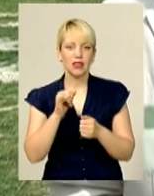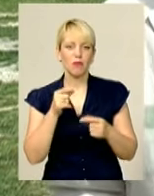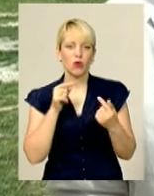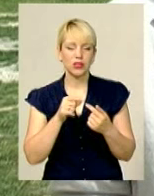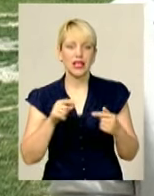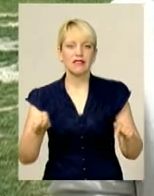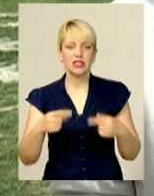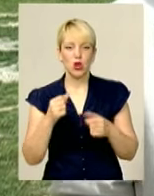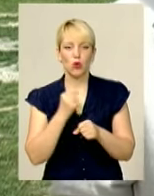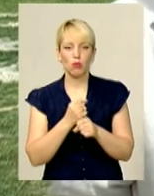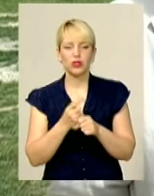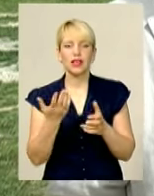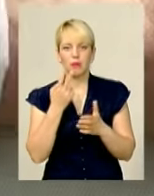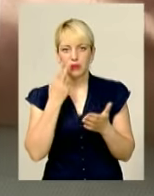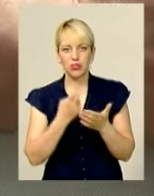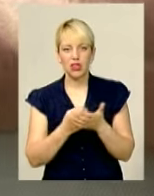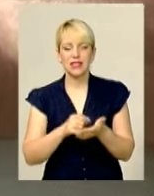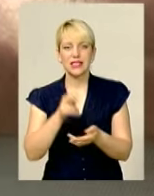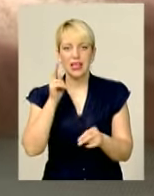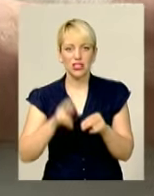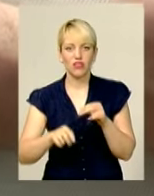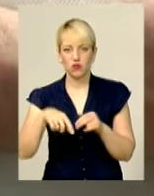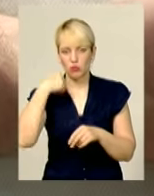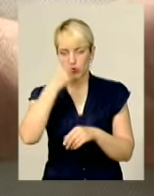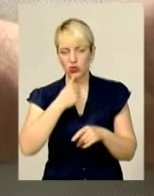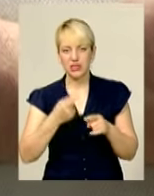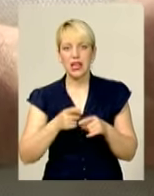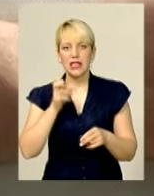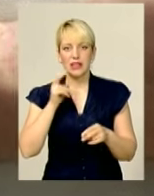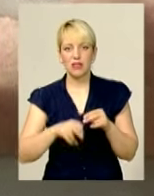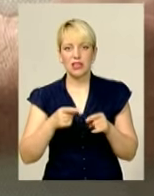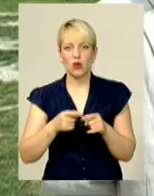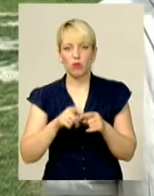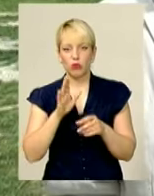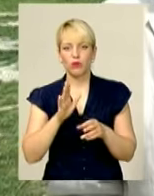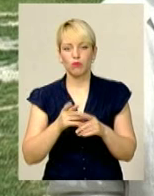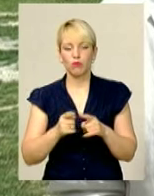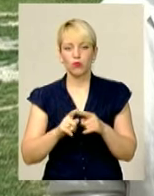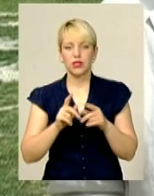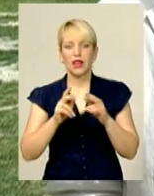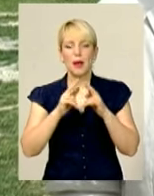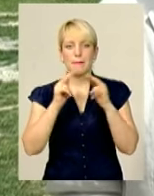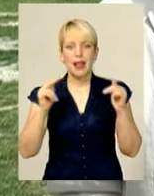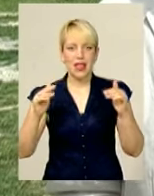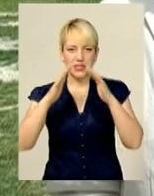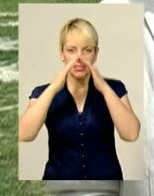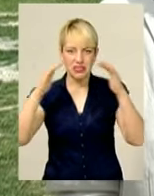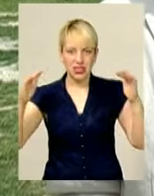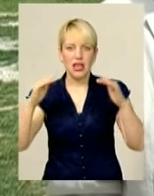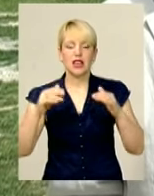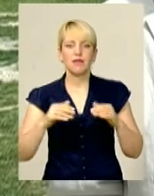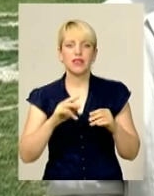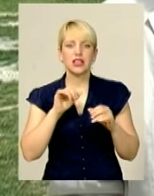які передбачаються закінчити в цьому році. Вінцем цієї роботи буде накриття палацу, що дасть можливість обезпечити його від